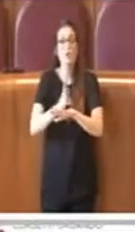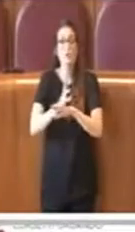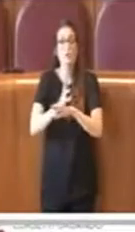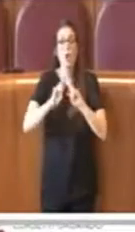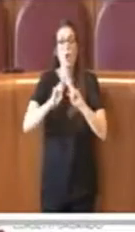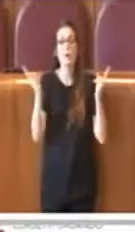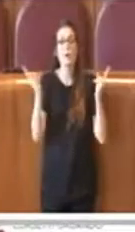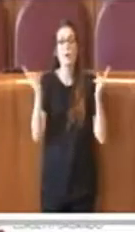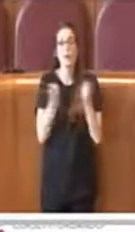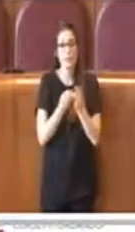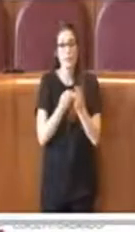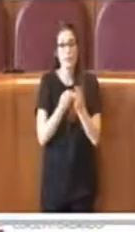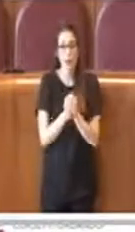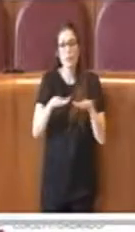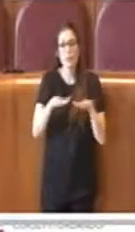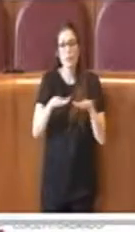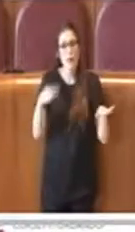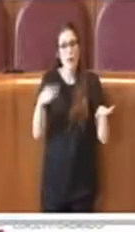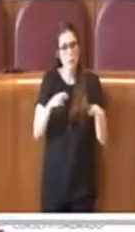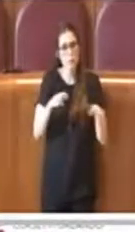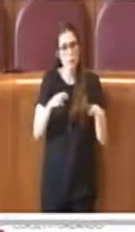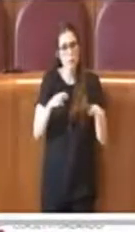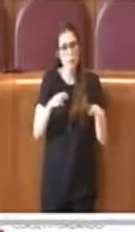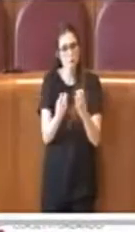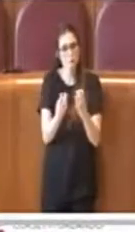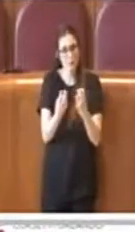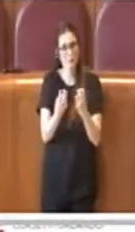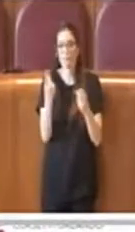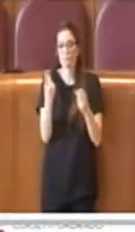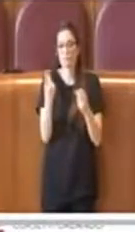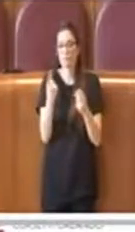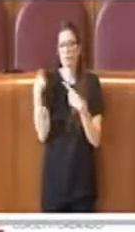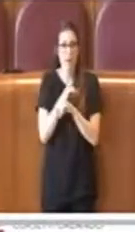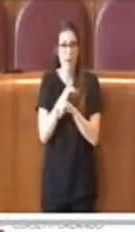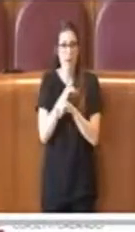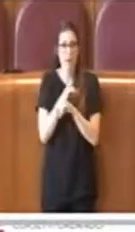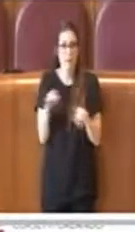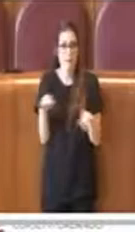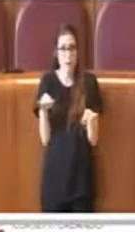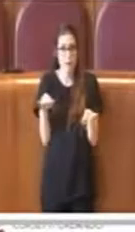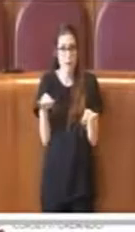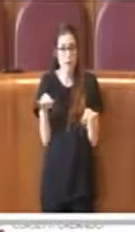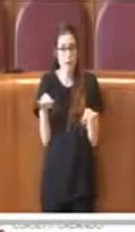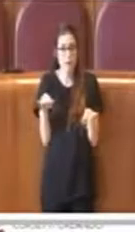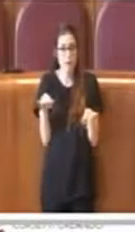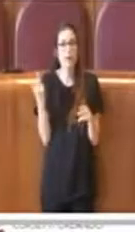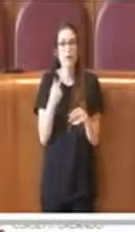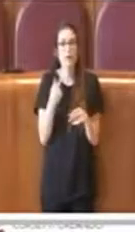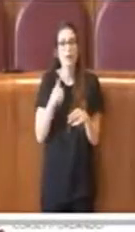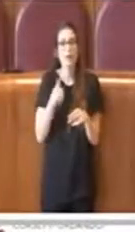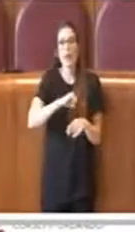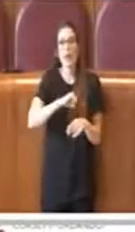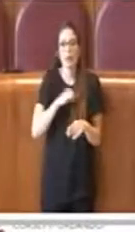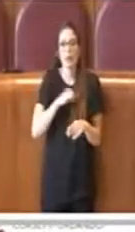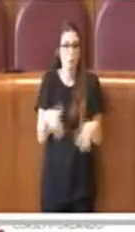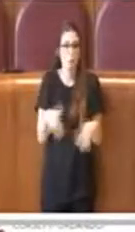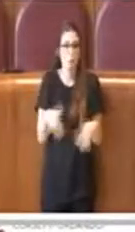un tavolo che per quanto io ho potuto apprendere non è mai esistito e che credo sia veramente